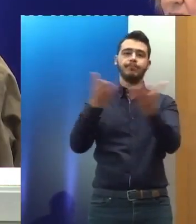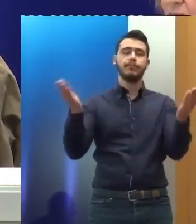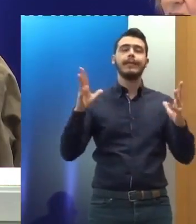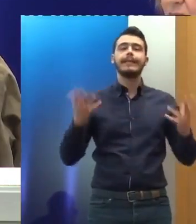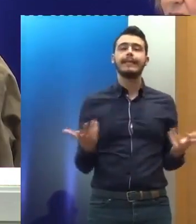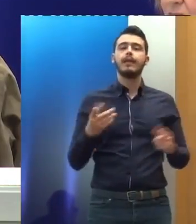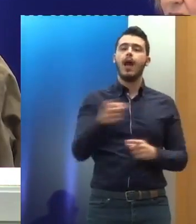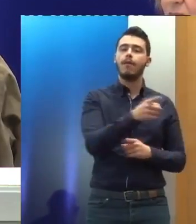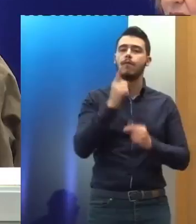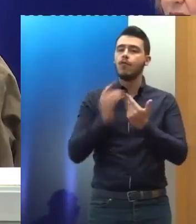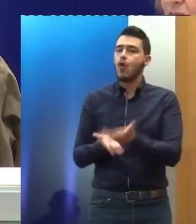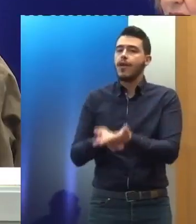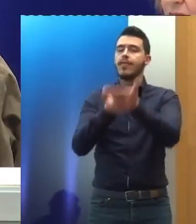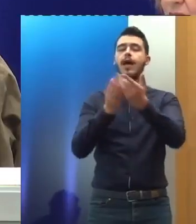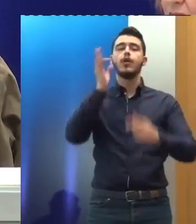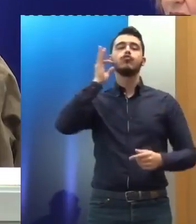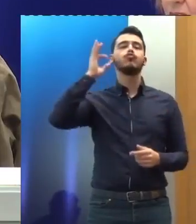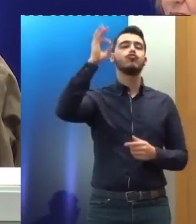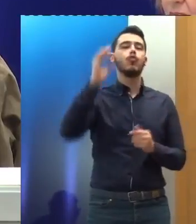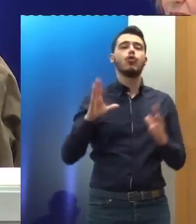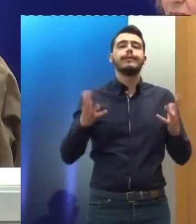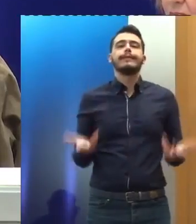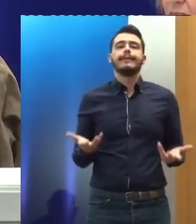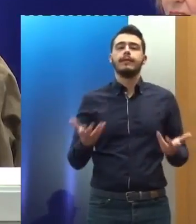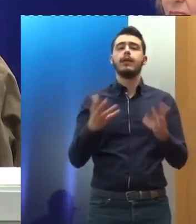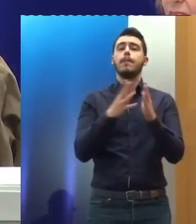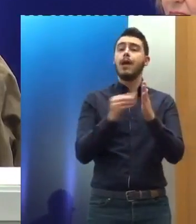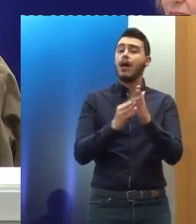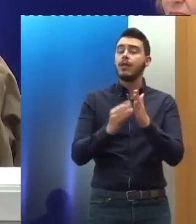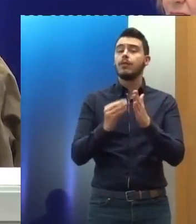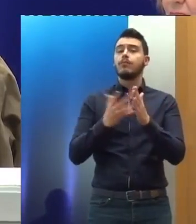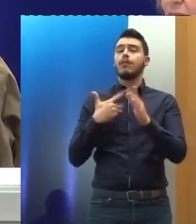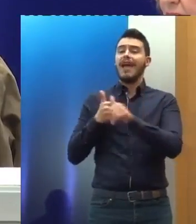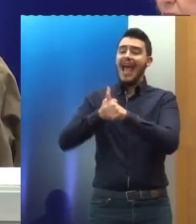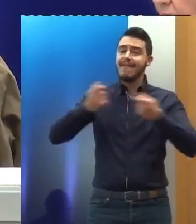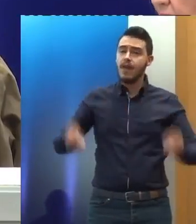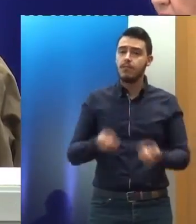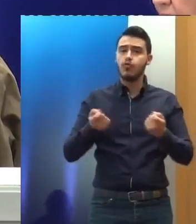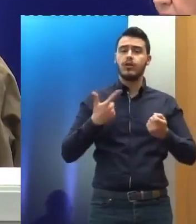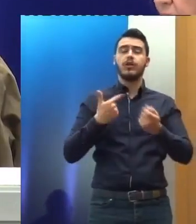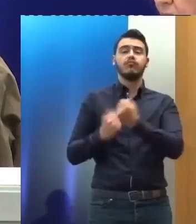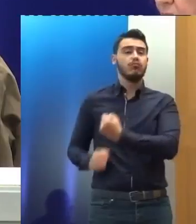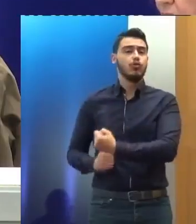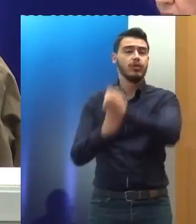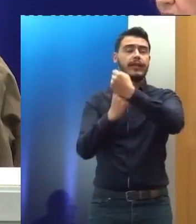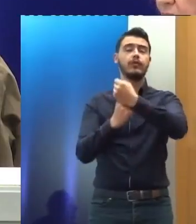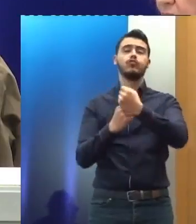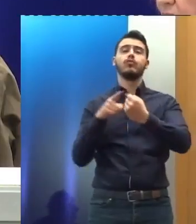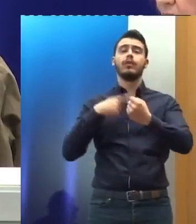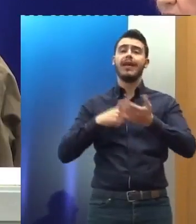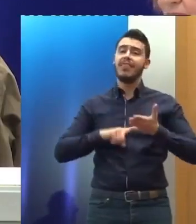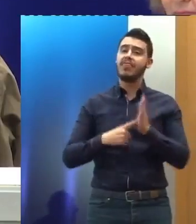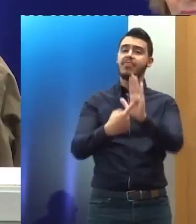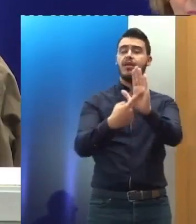πολιτισμού που σταδιακά κέρδισε περιφέρειες και γιατί όχι όλο τον κόσμο. Γιατί, όπως είπα στην